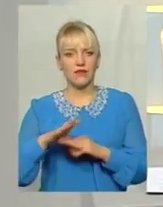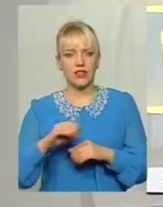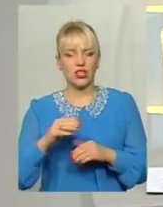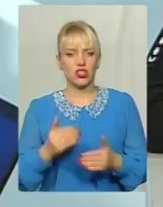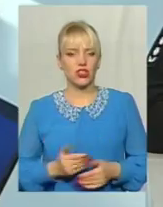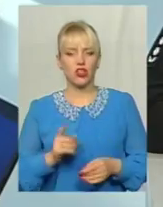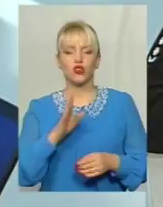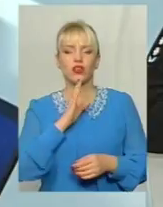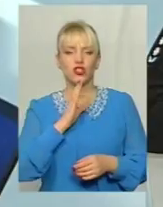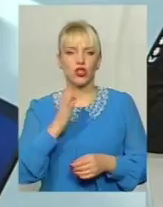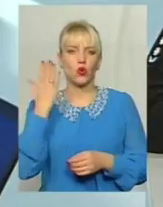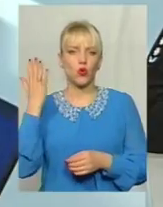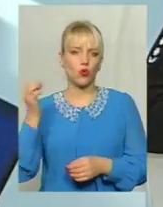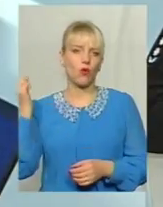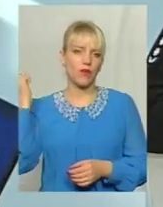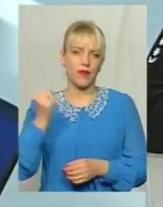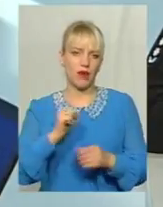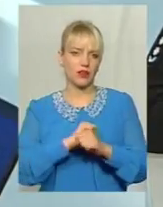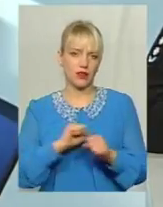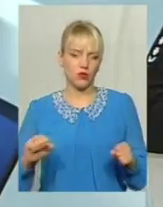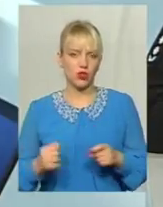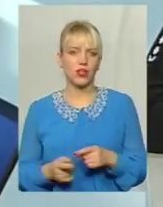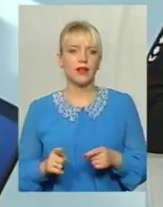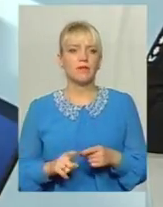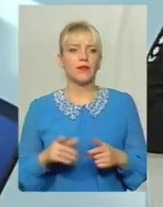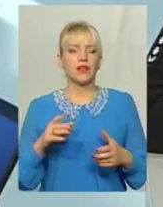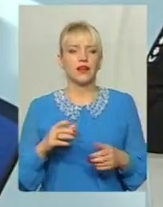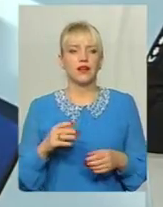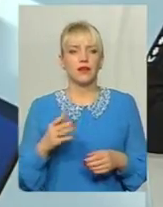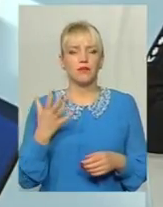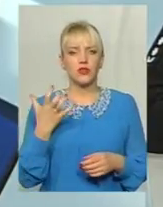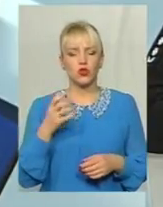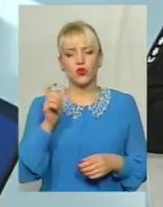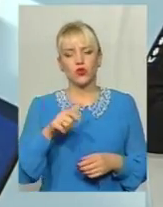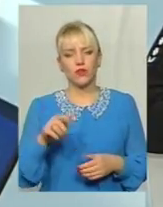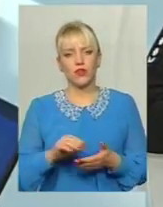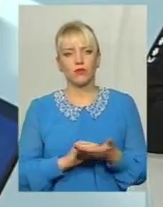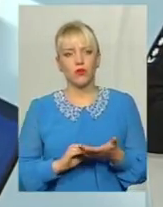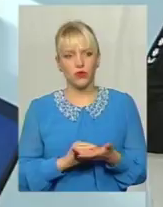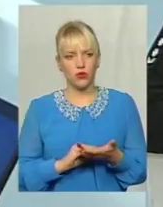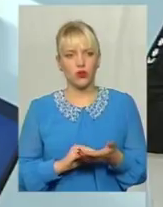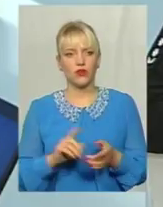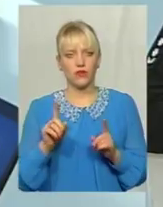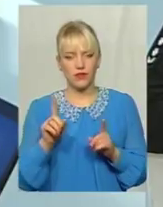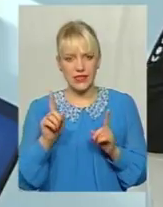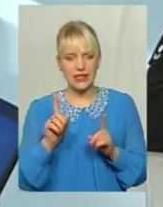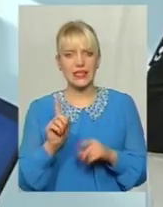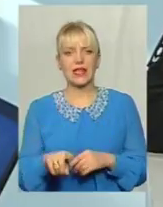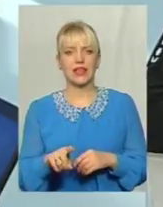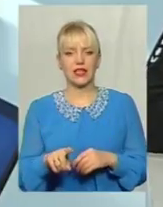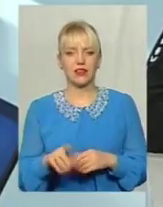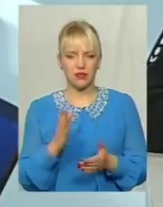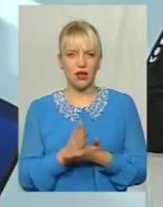можна? Ну, ми дивимося навіть на це Близько 500 чоловік повторно все-таки вчиняють насильство в сім'ї 500